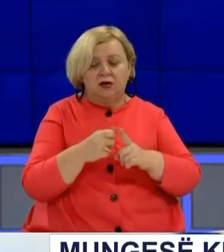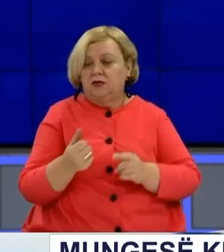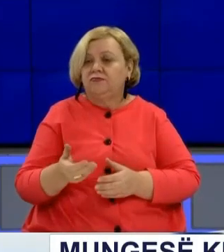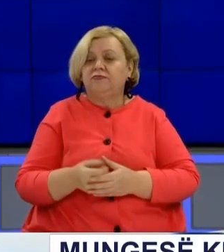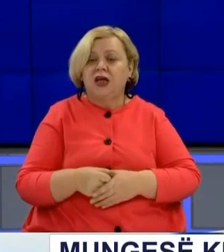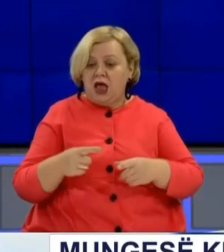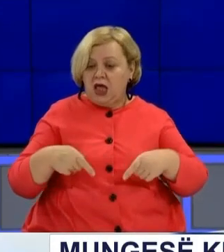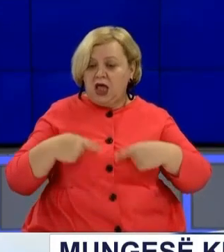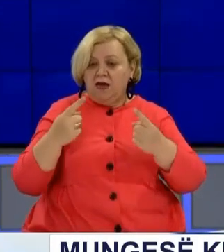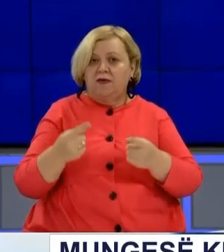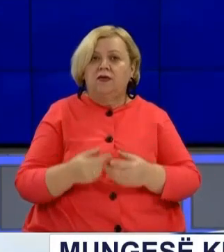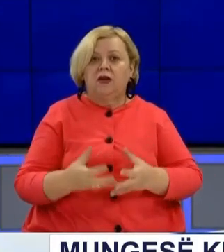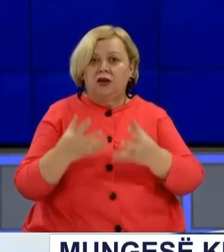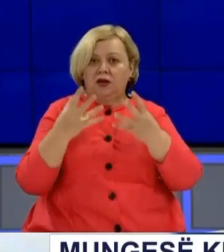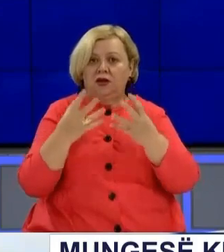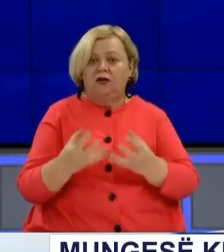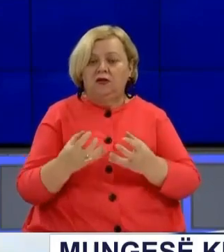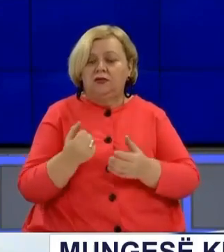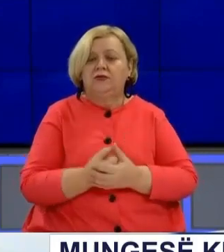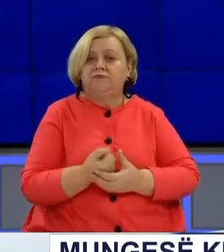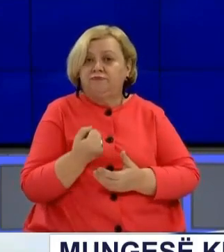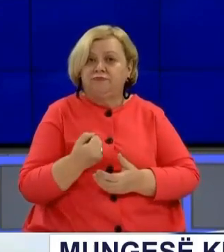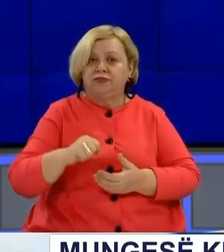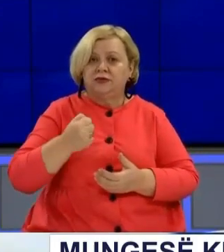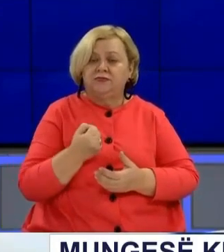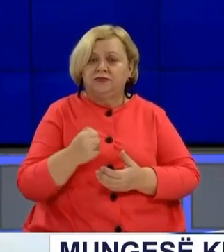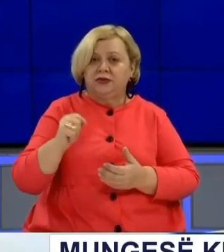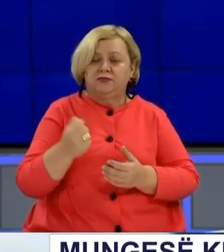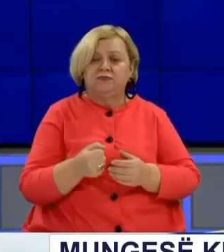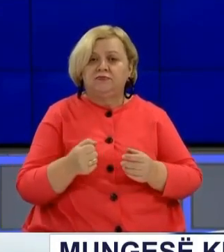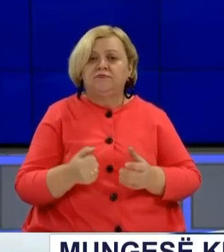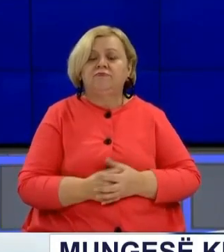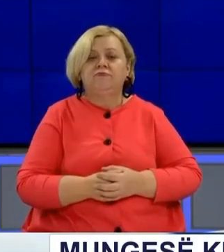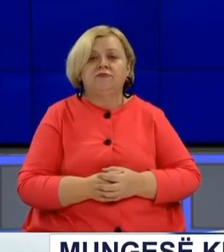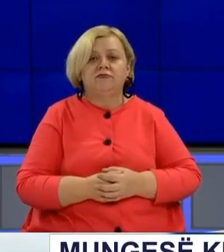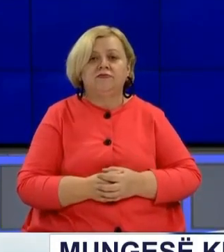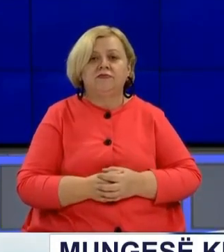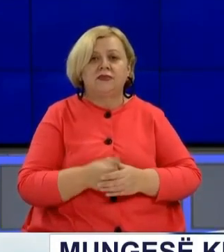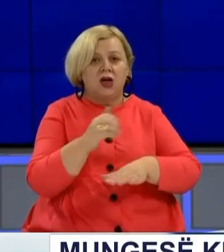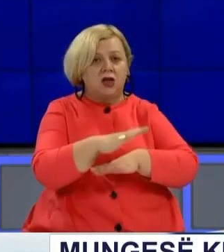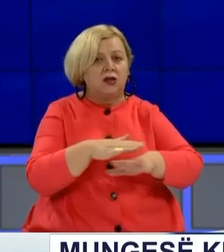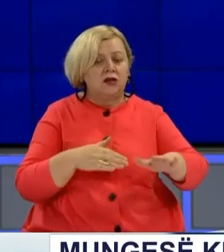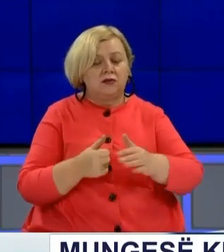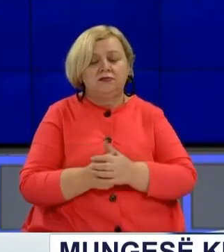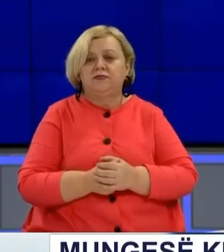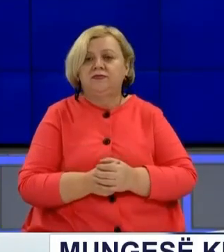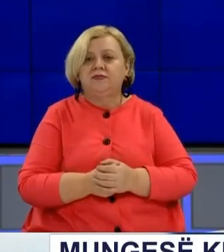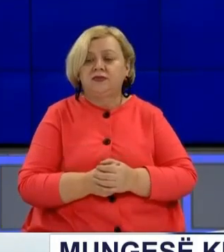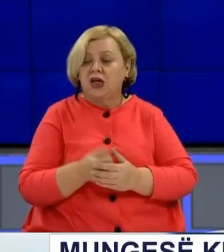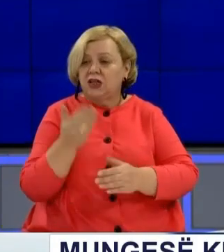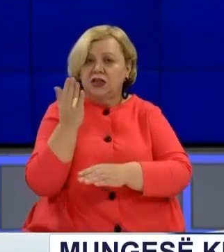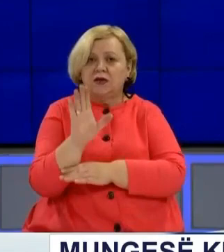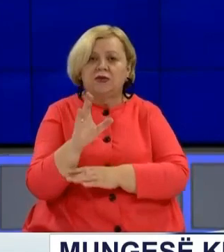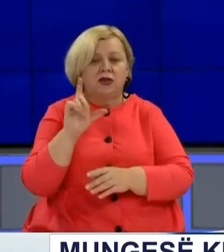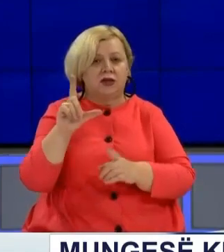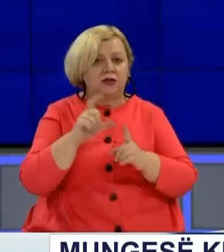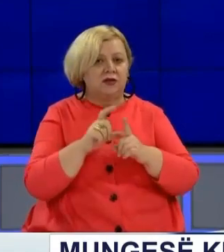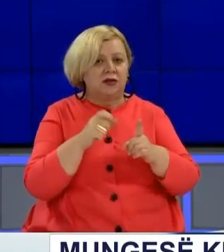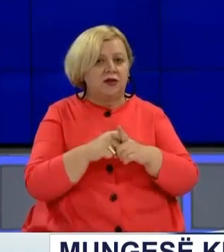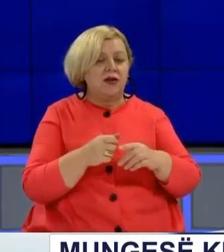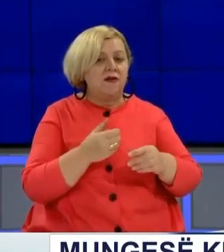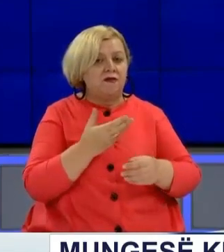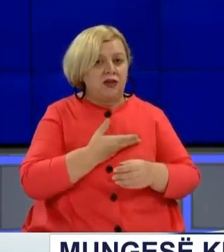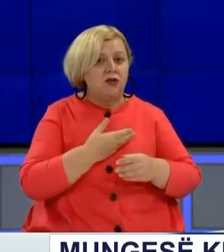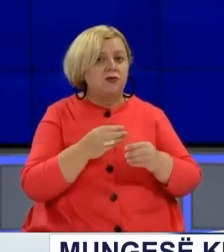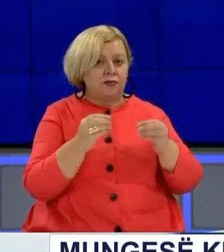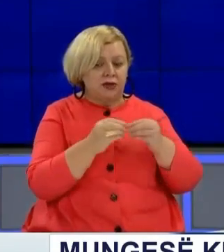kësa jave ka pezluar punën në kuvend pasë në gjarjeve të fundit nga gjukata speciale. Në anën tjetër, deputeti LDK Sfaton Bistimi